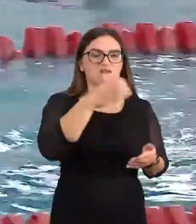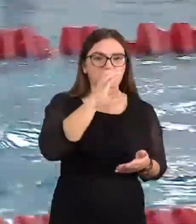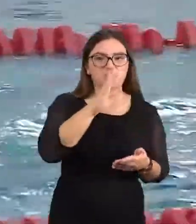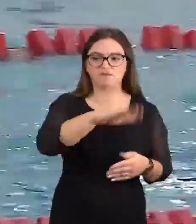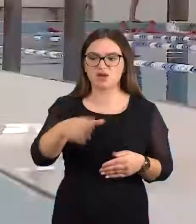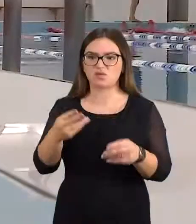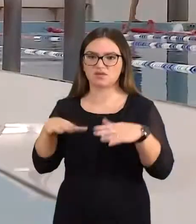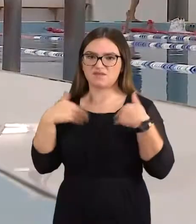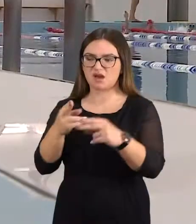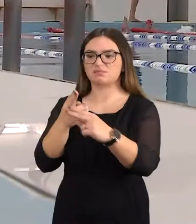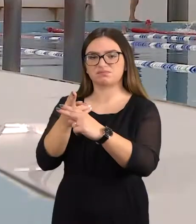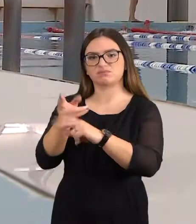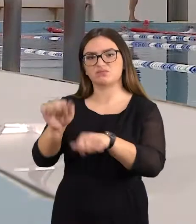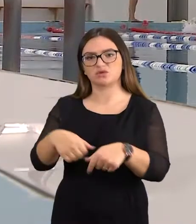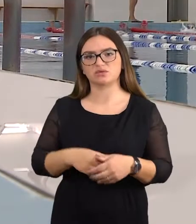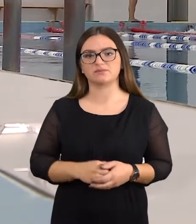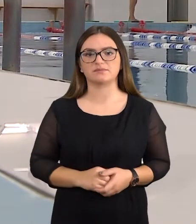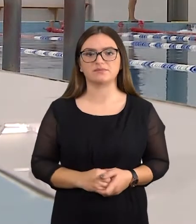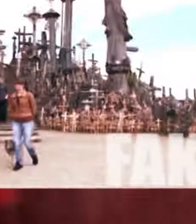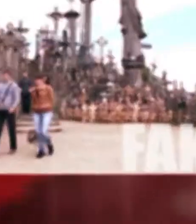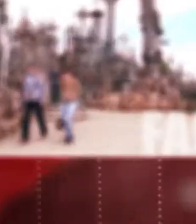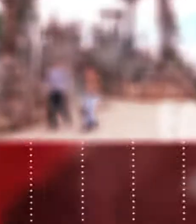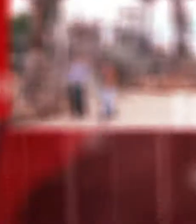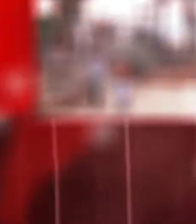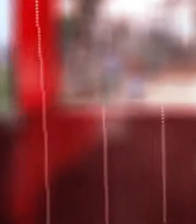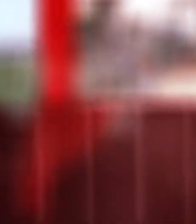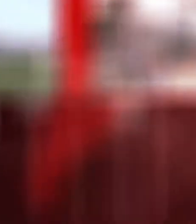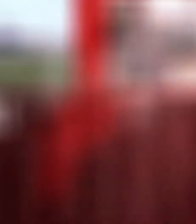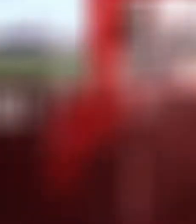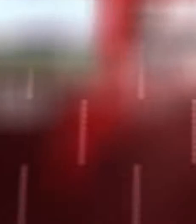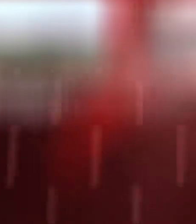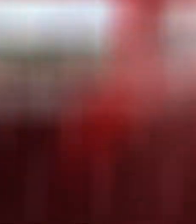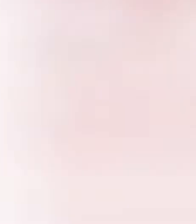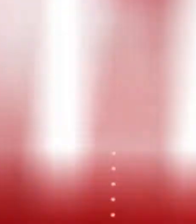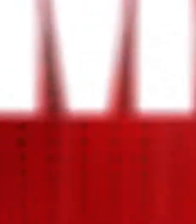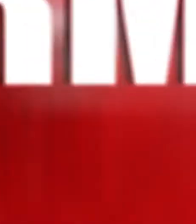užterštas ir pavojingas plaukiančių sveikatai. Muzika